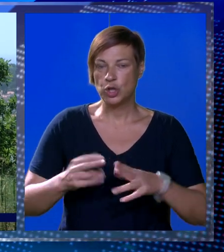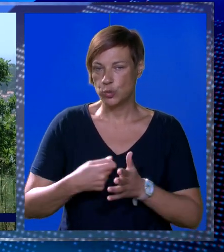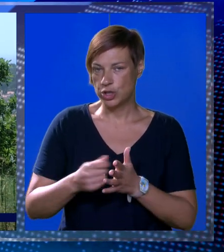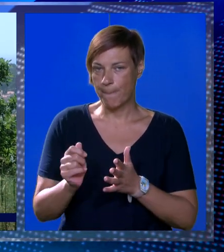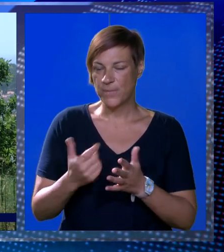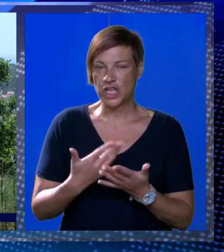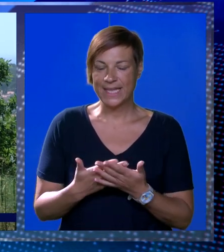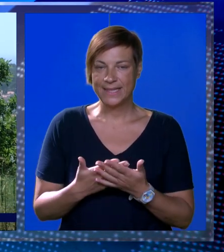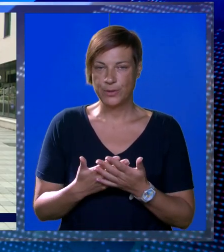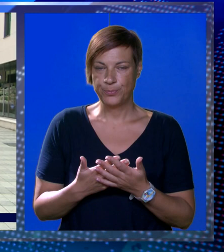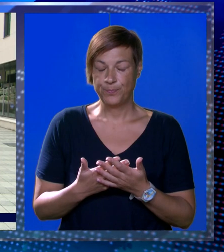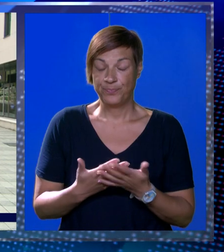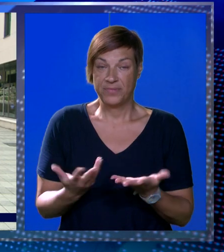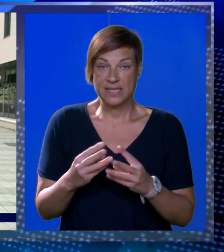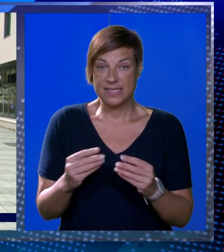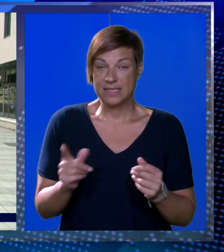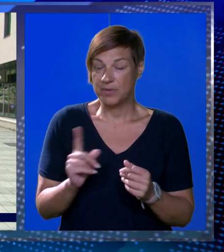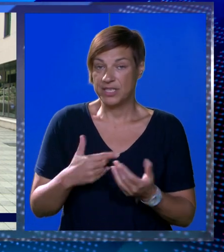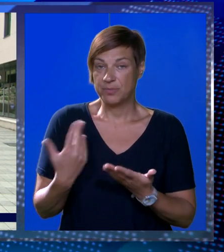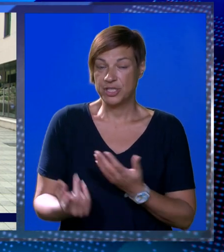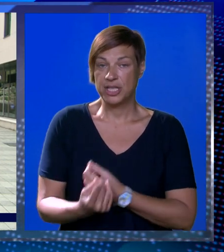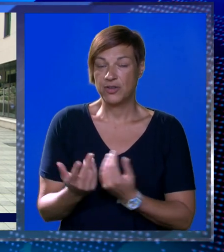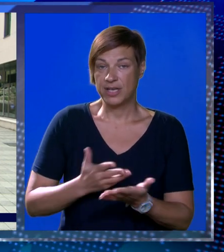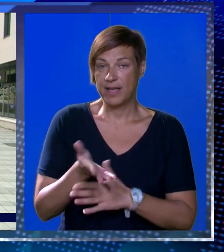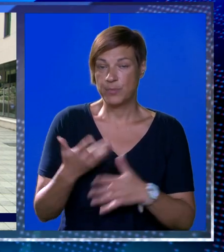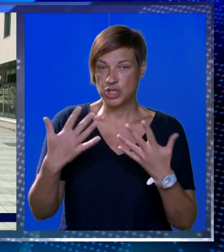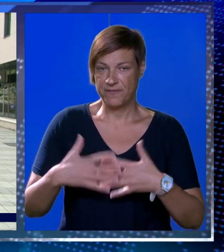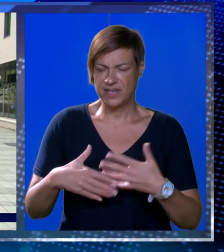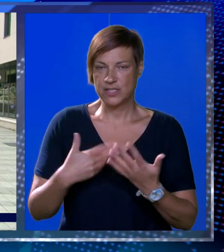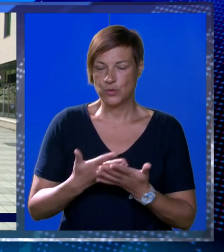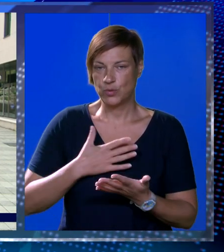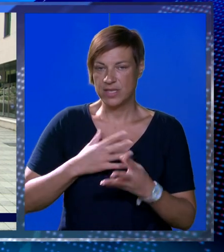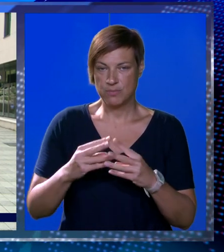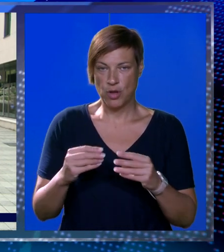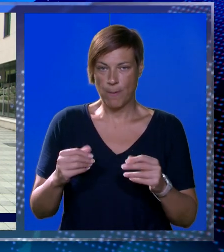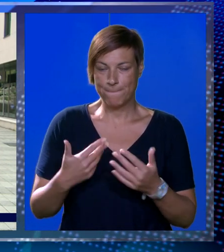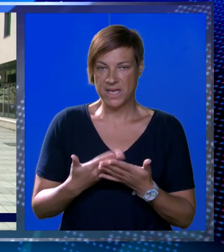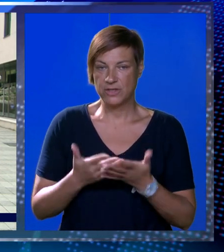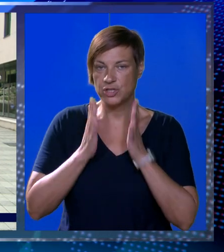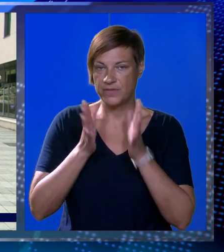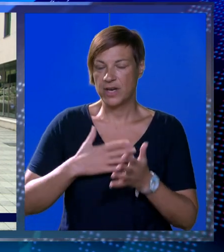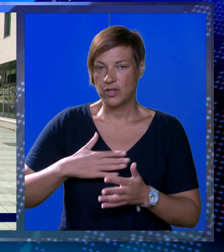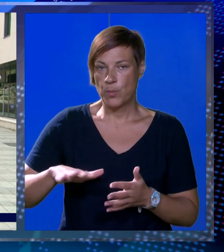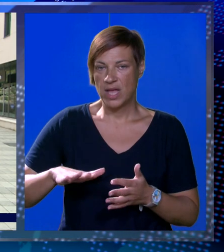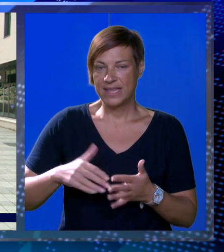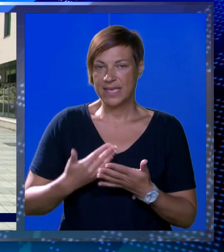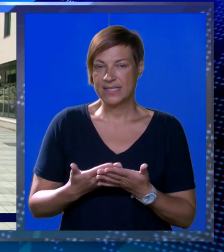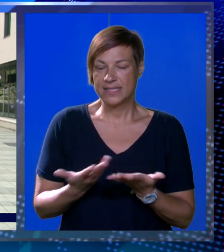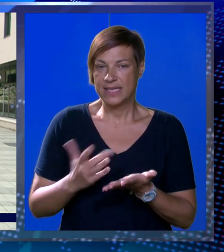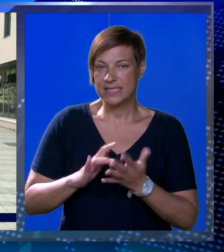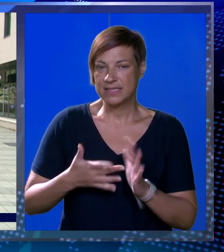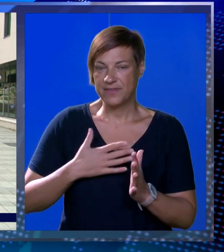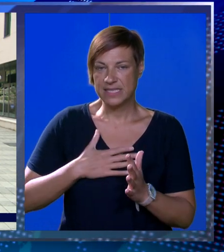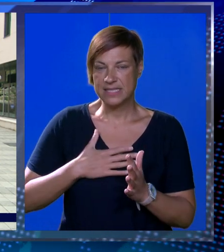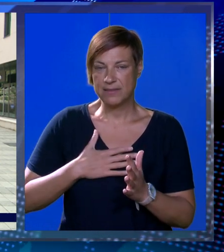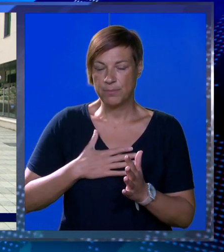odlučio prodati. Pa s to zemljom neće bi ništa dok ne prođe infrastruktura a sa mojom parcelom to će vjerovatno moja djeca jer manje